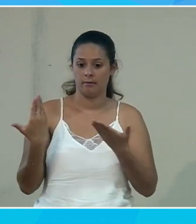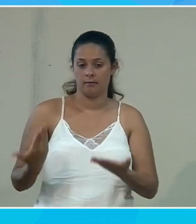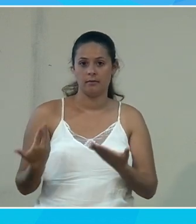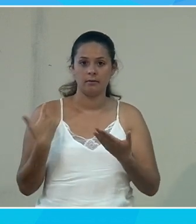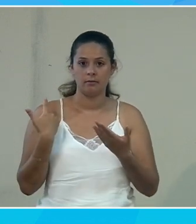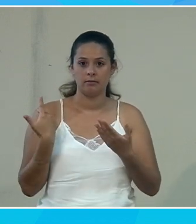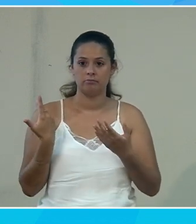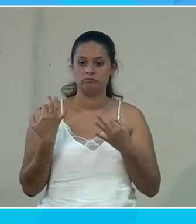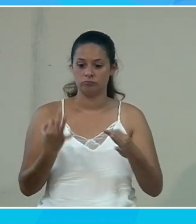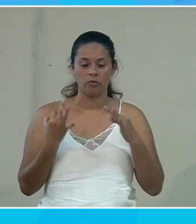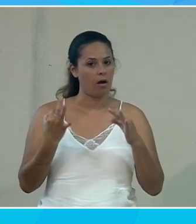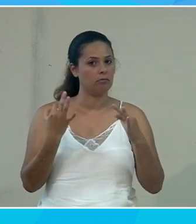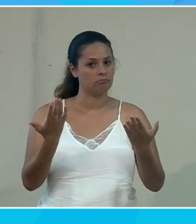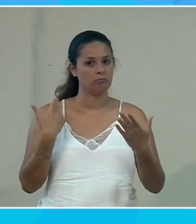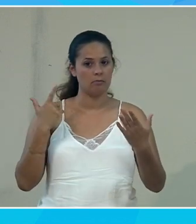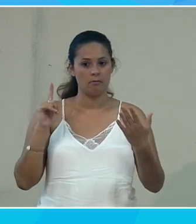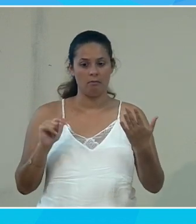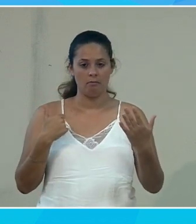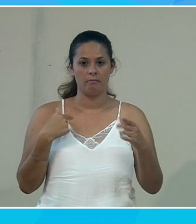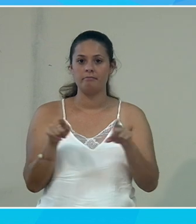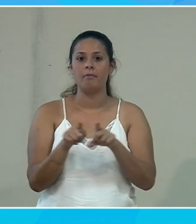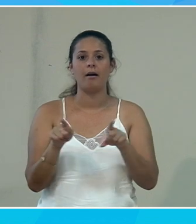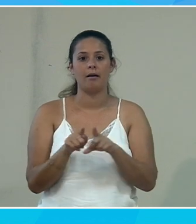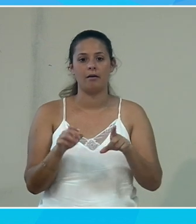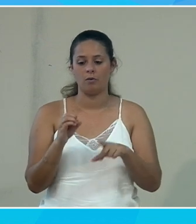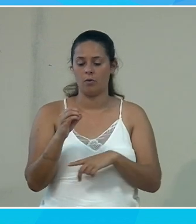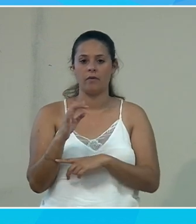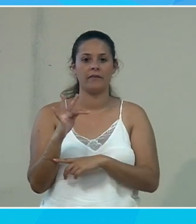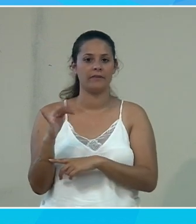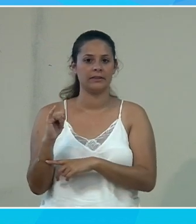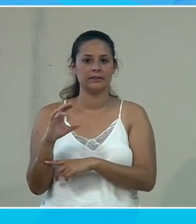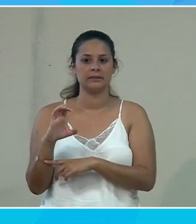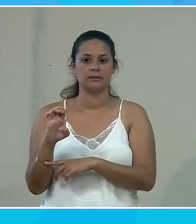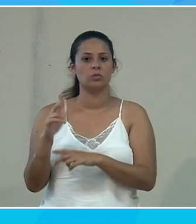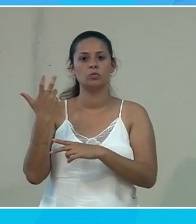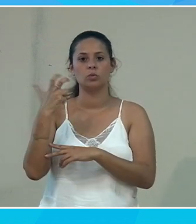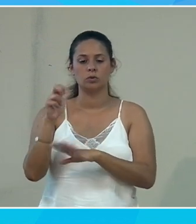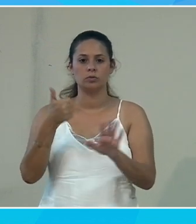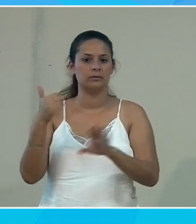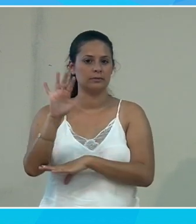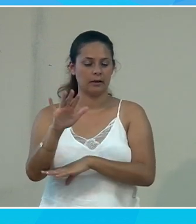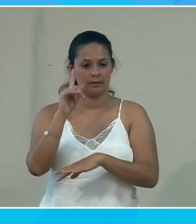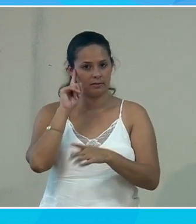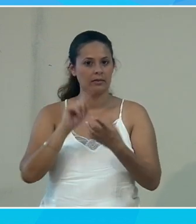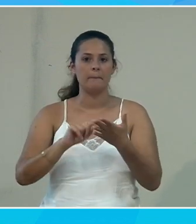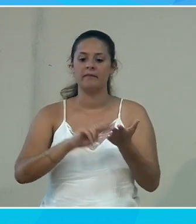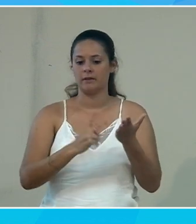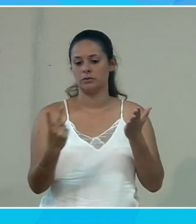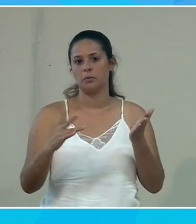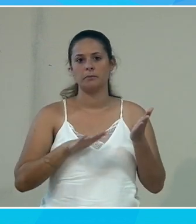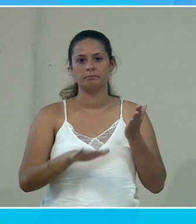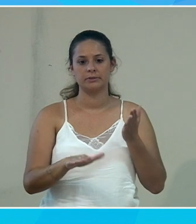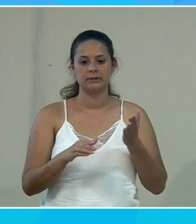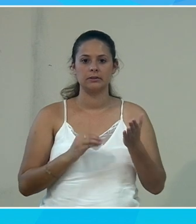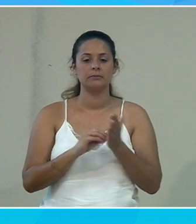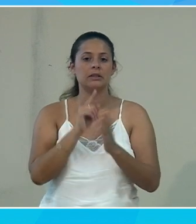maintenant, de façon standard, je suis pareil sur Office 365. Donc, en fait, je suis sur une version d'Office qui se